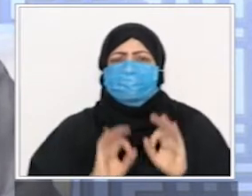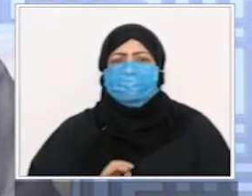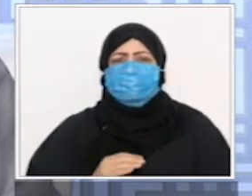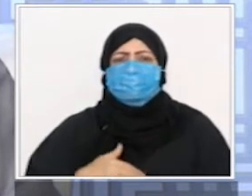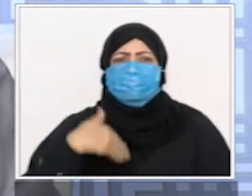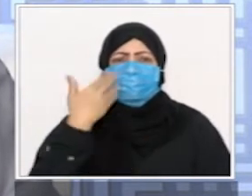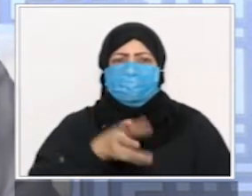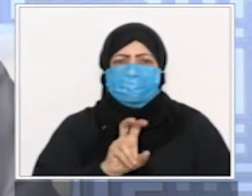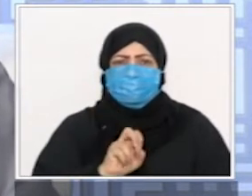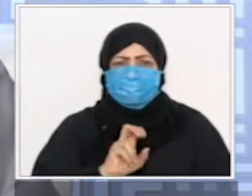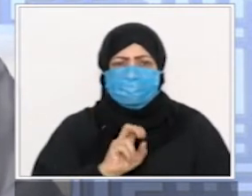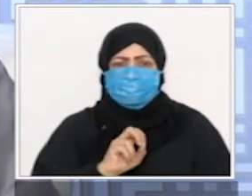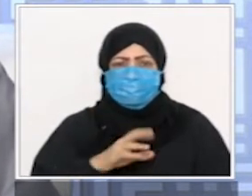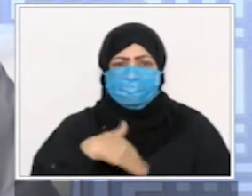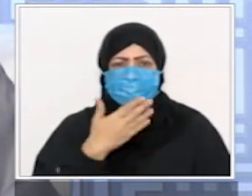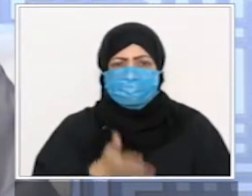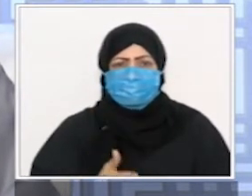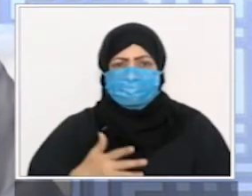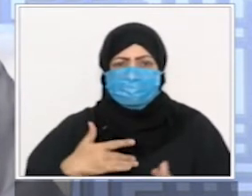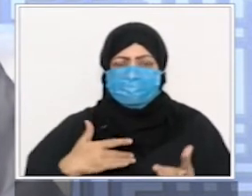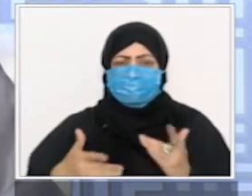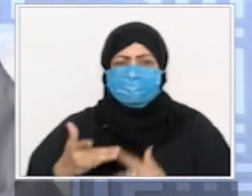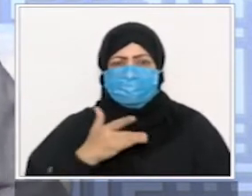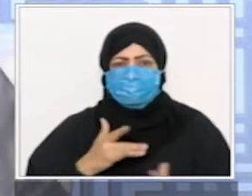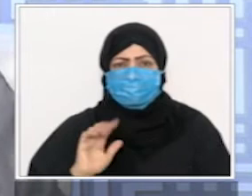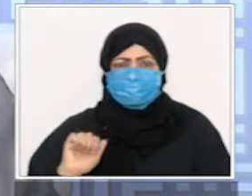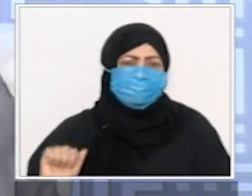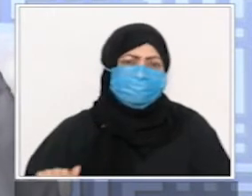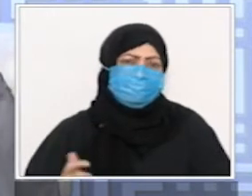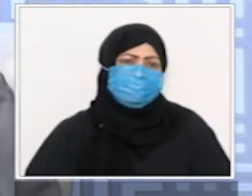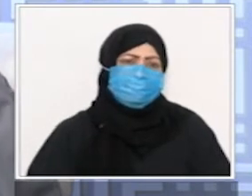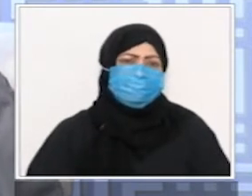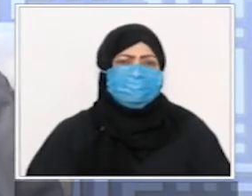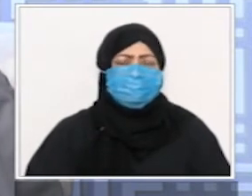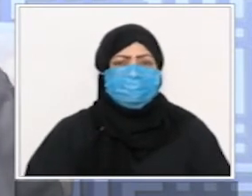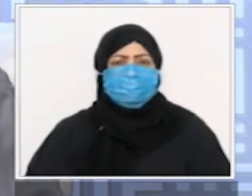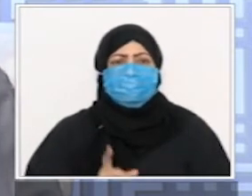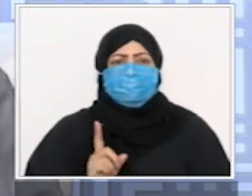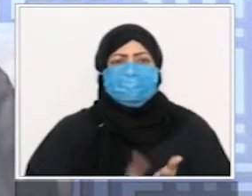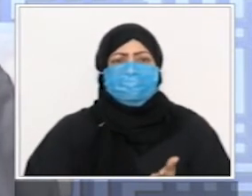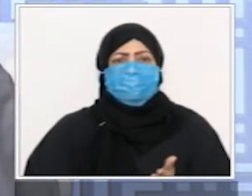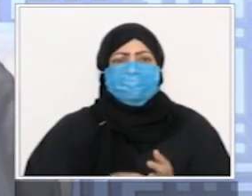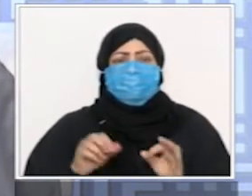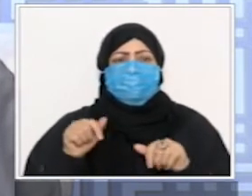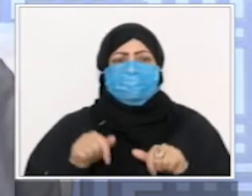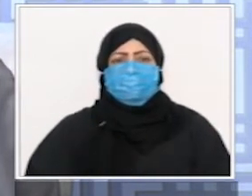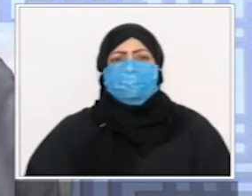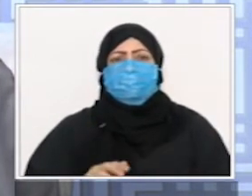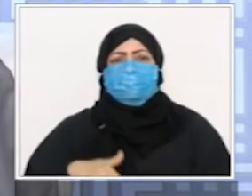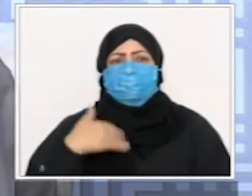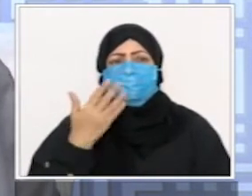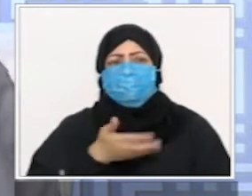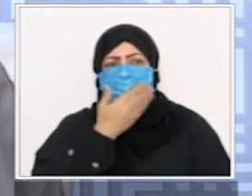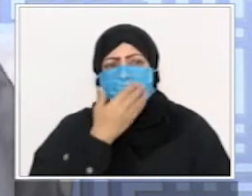الآذان الثاني هذا على وضعهم الآن يأكل بعد طلوع الفجر يا إخوتي في الله ويا إخوتنا في المنطقة الشرقية ويا